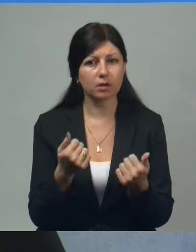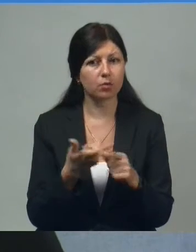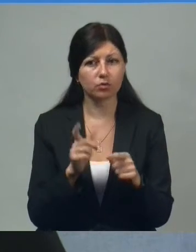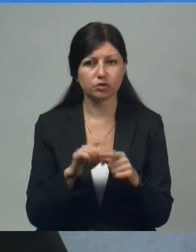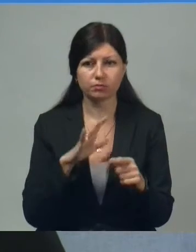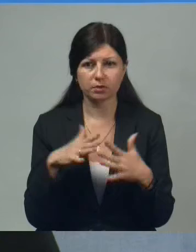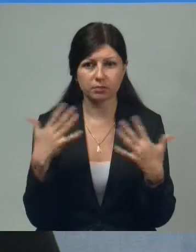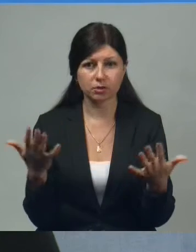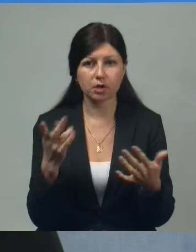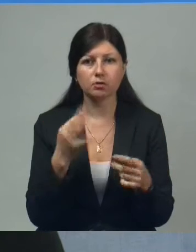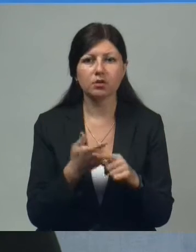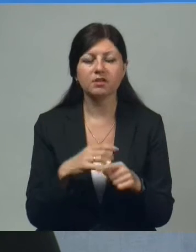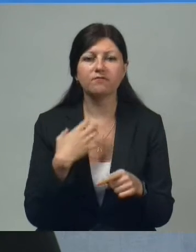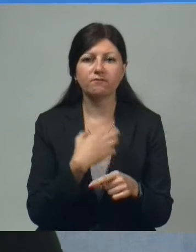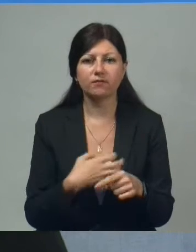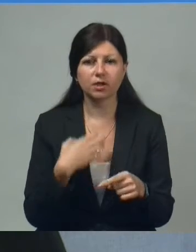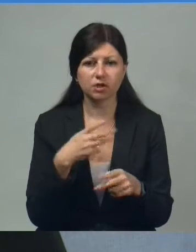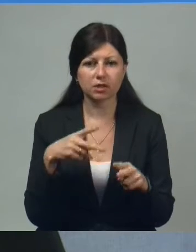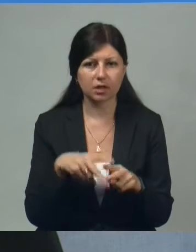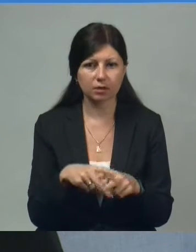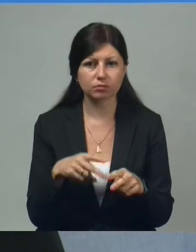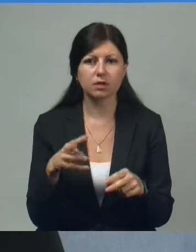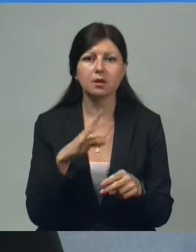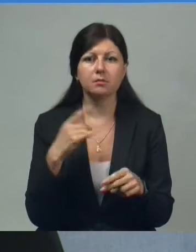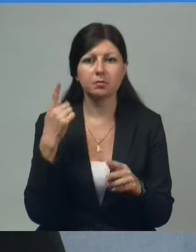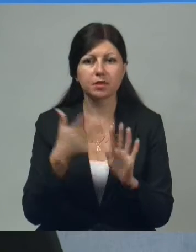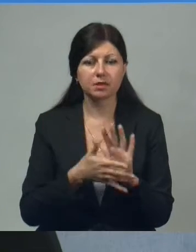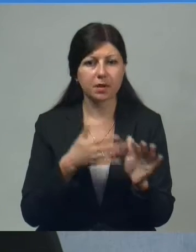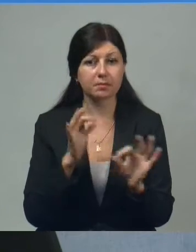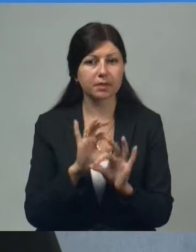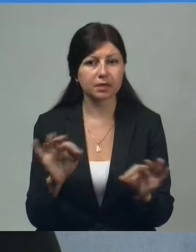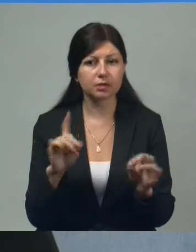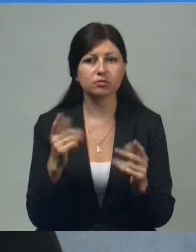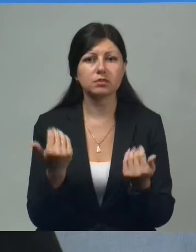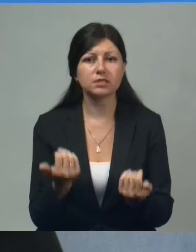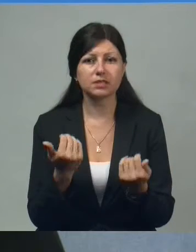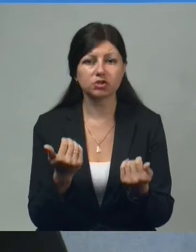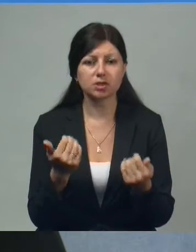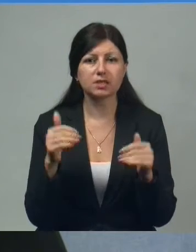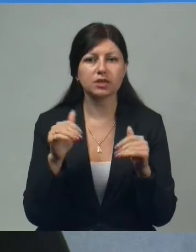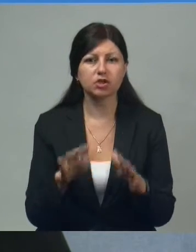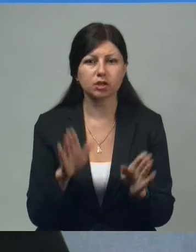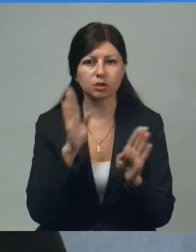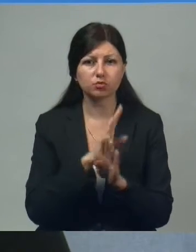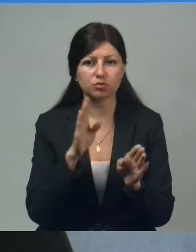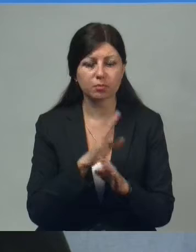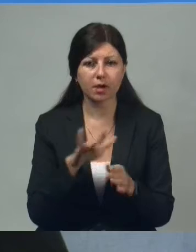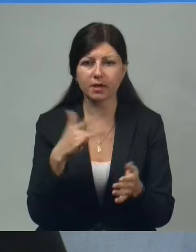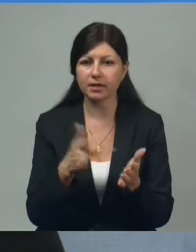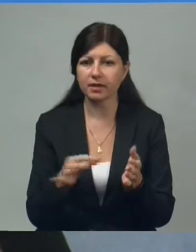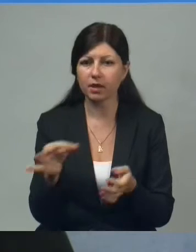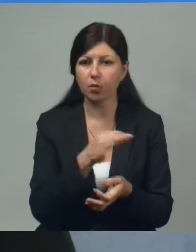большая. Но это важная нагрузка. Мы понимаем прекрасно, что сейчас решается судьба региона,